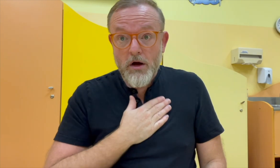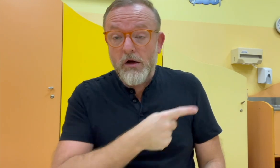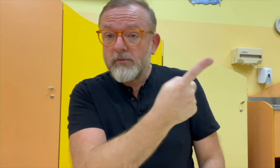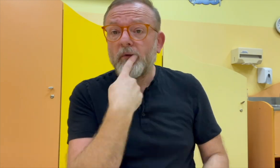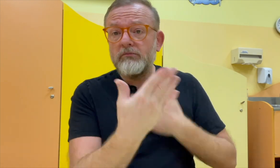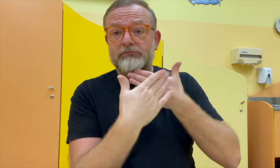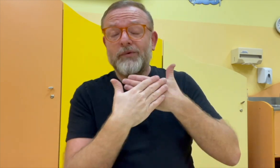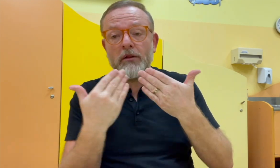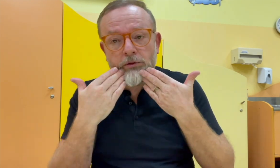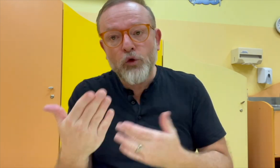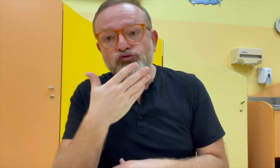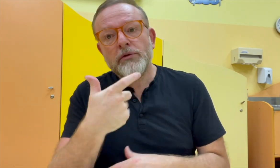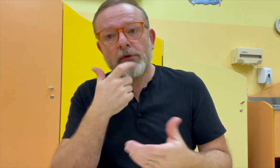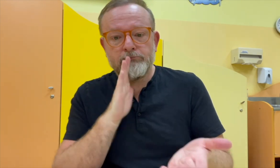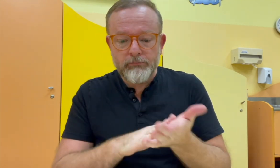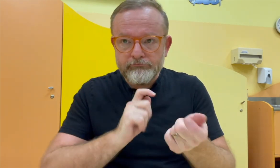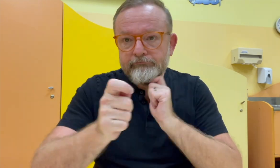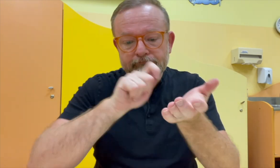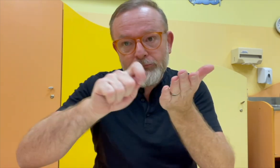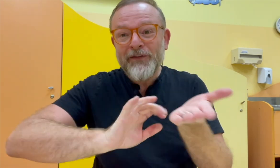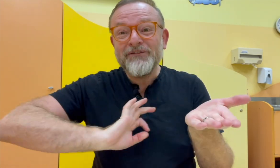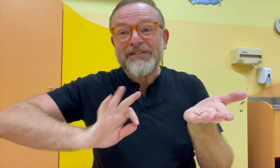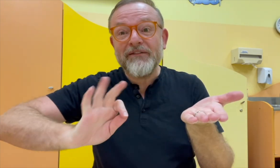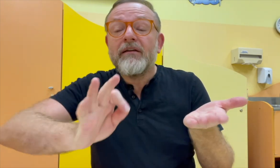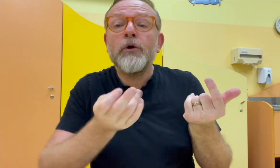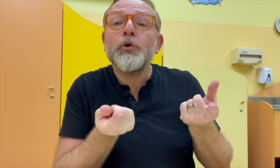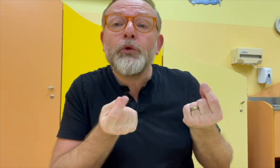takže oni mě potkali a říkali mi a moc mi děkovali